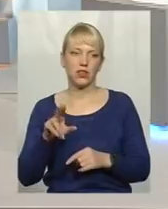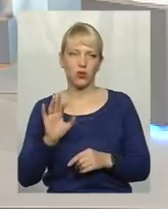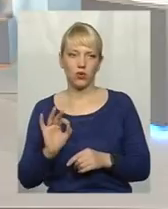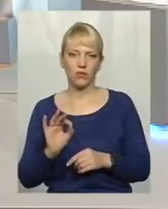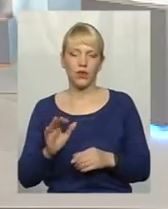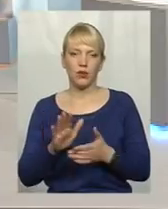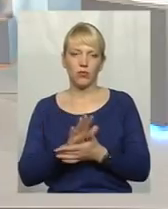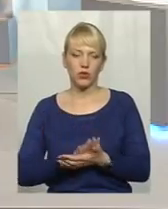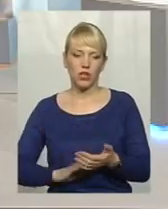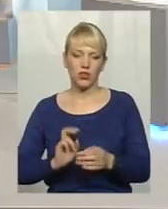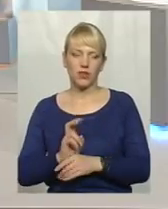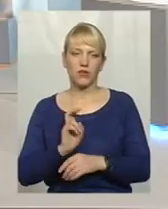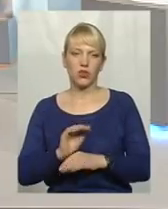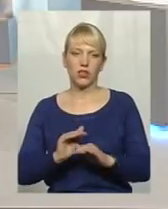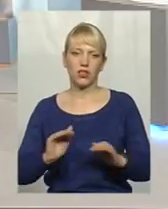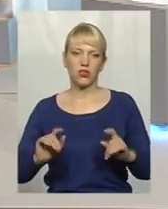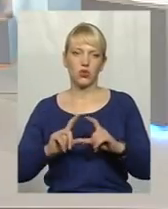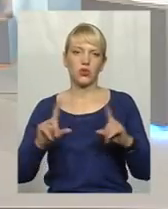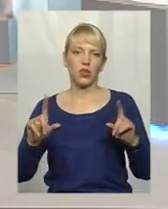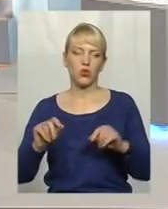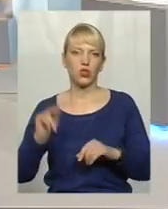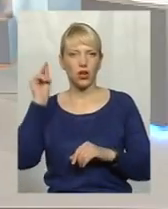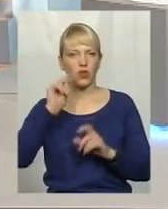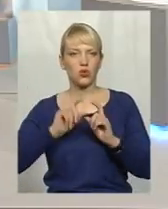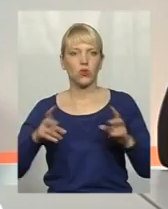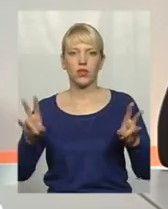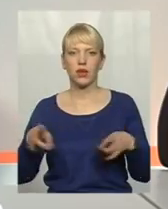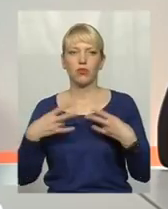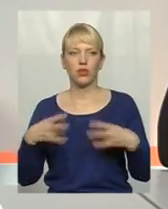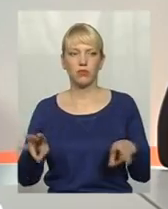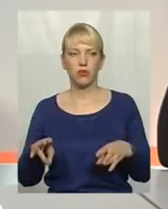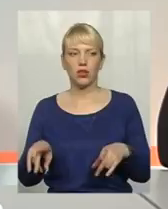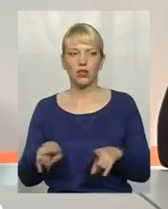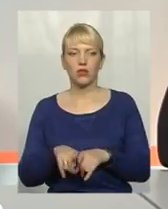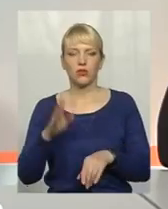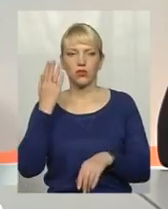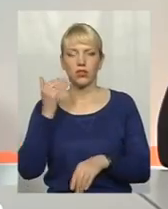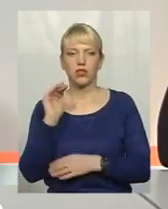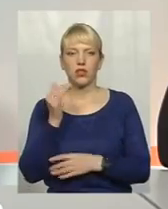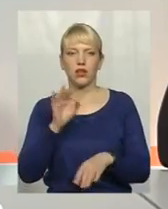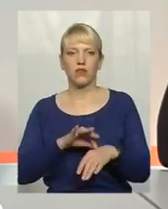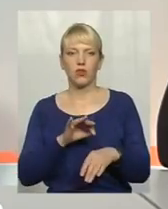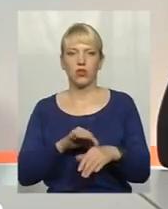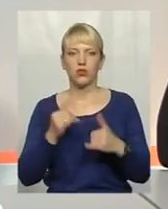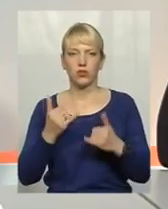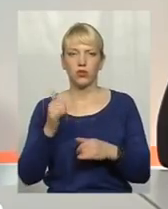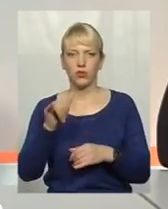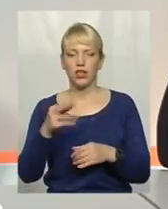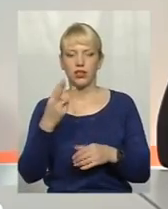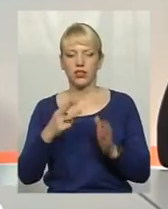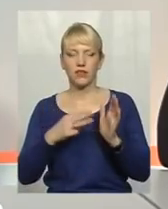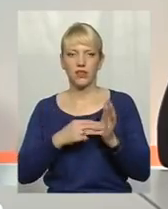подальшого відвідування дитячого садочка і школи. Звичайно, не потрібно так, коли дитина хворіє. От сьогодні в неї 38